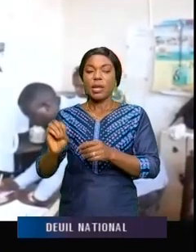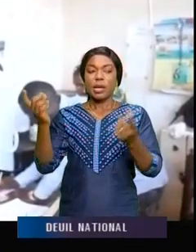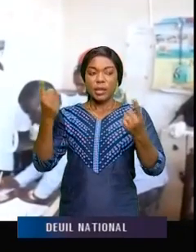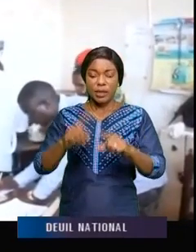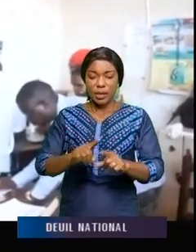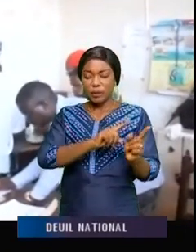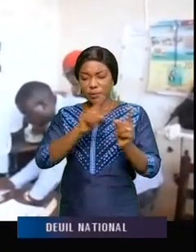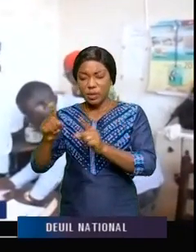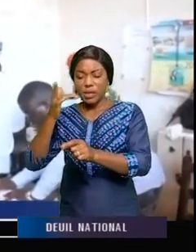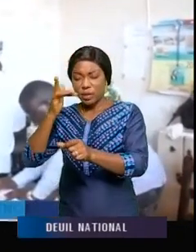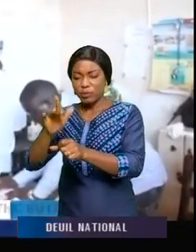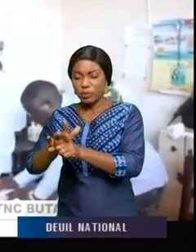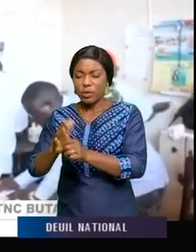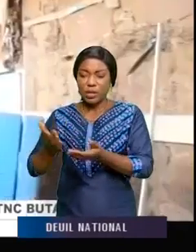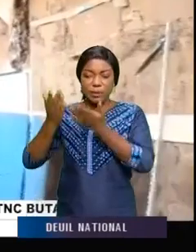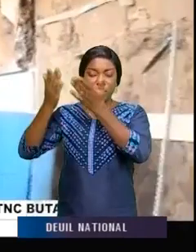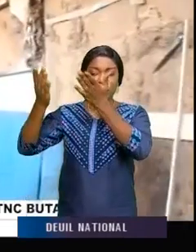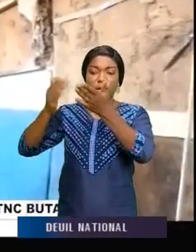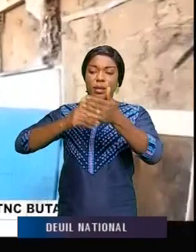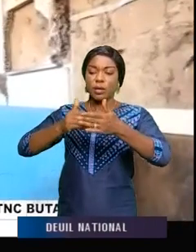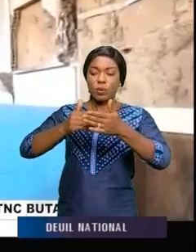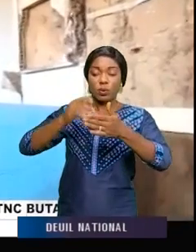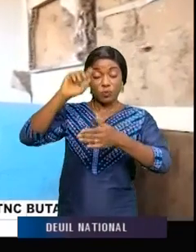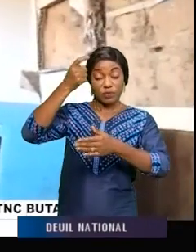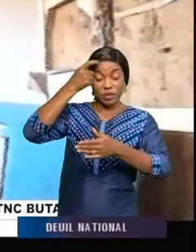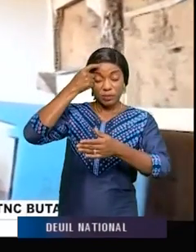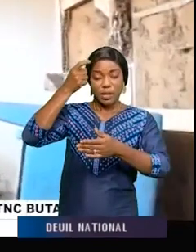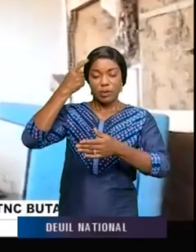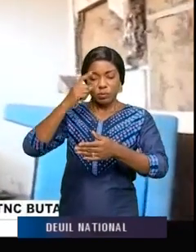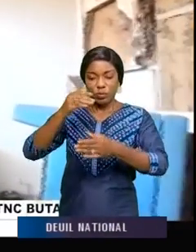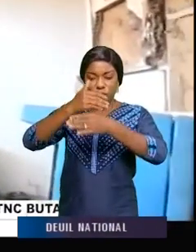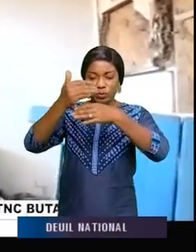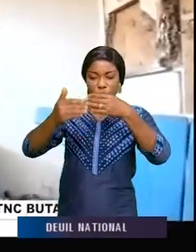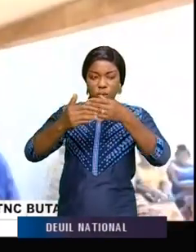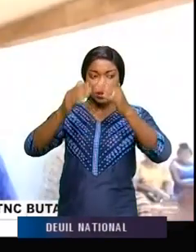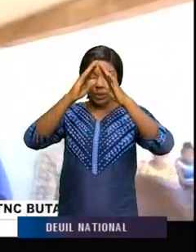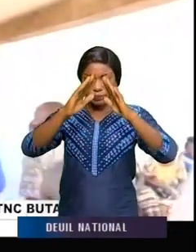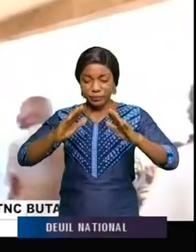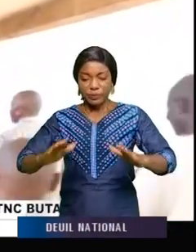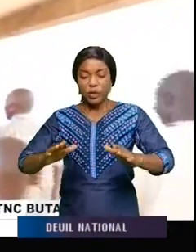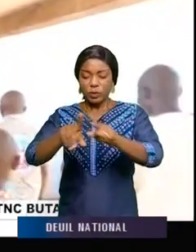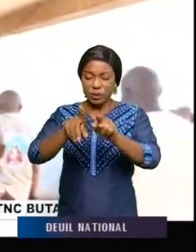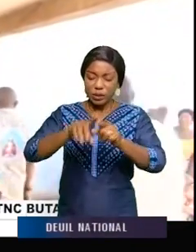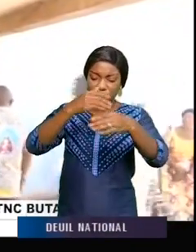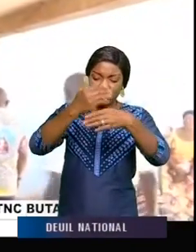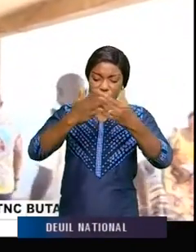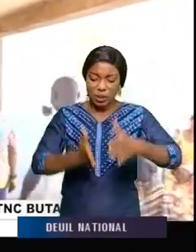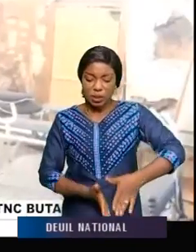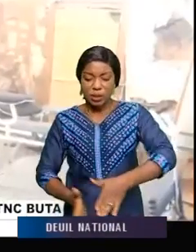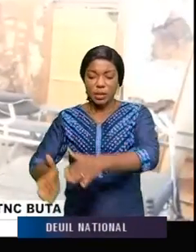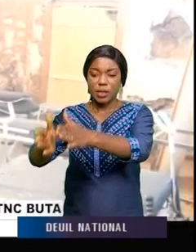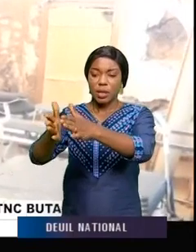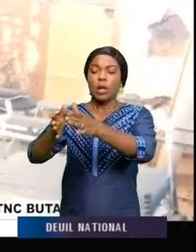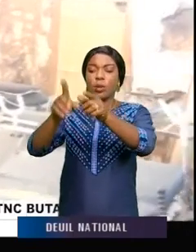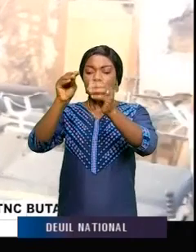intervention, a promis de plaider auprès du gouvernement de la République pour la réhabilitation de la RN4, trossant compris entre les quatre